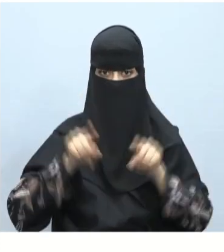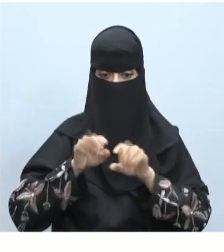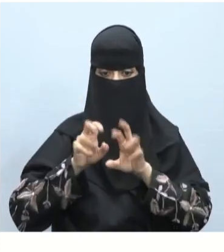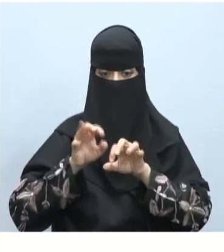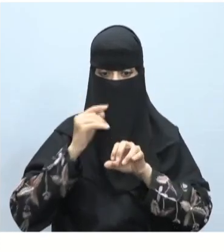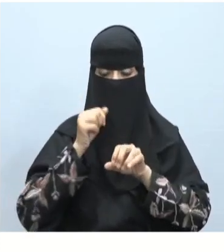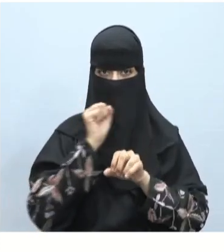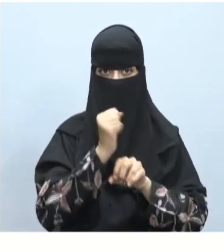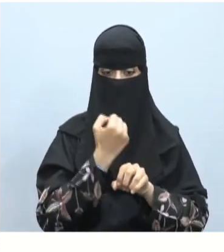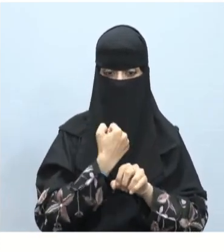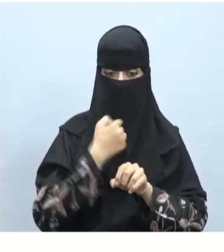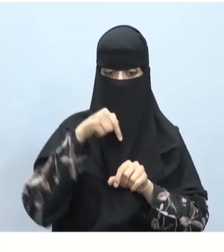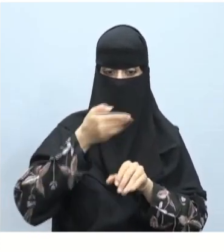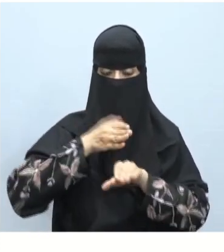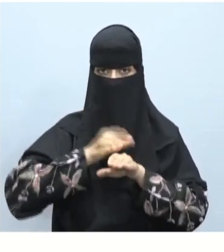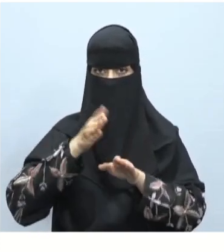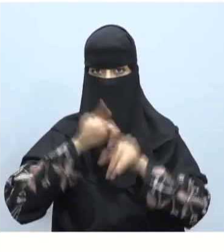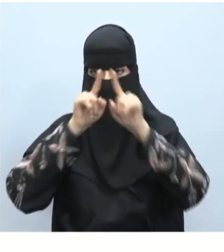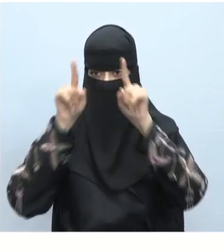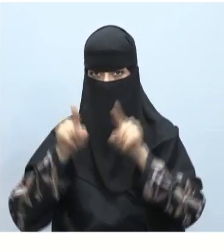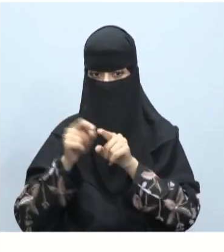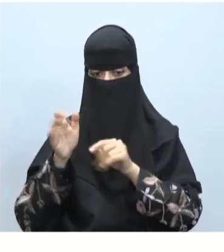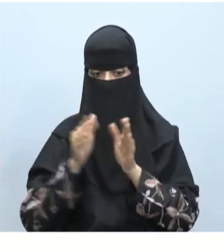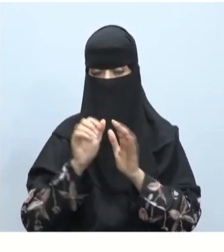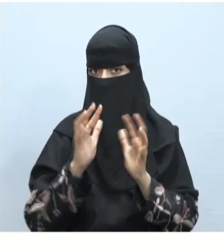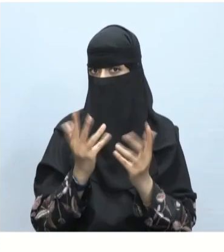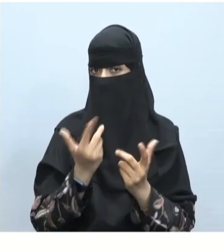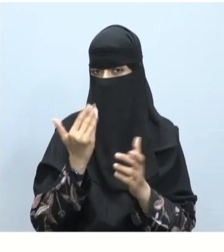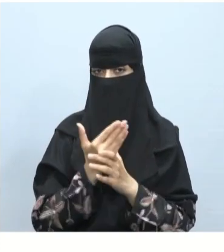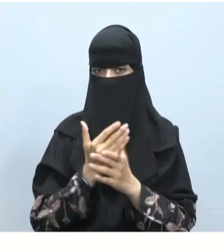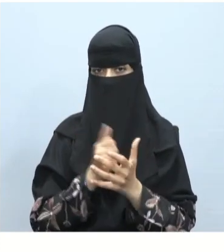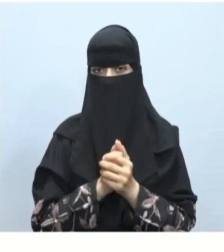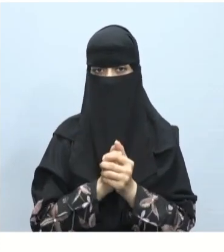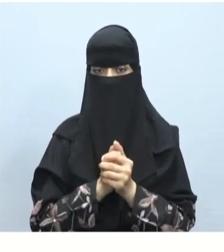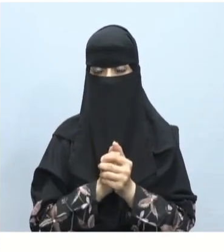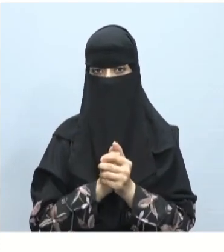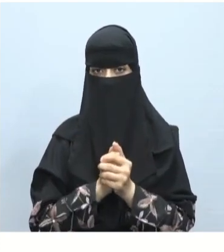الإلكتروني الخاص بك على أكثر من صفحة لماذا؟